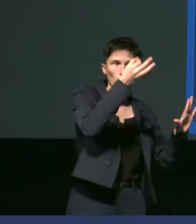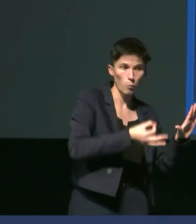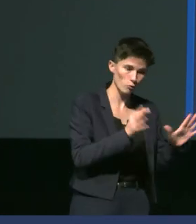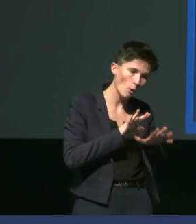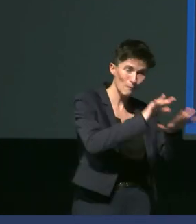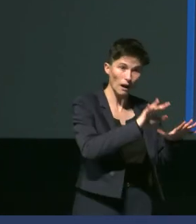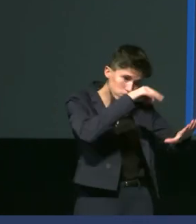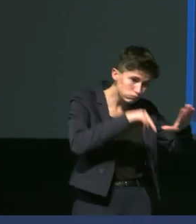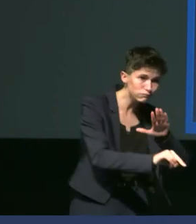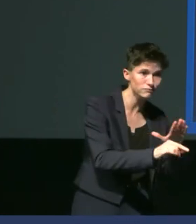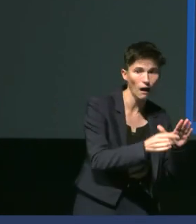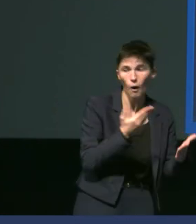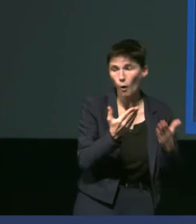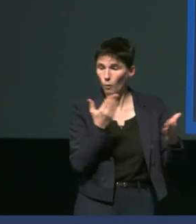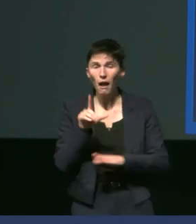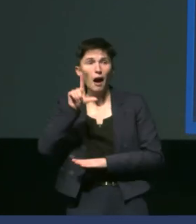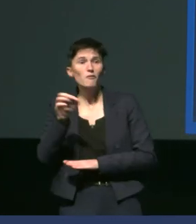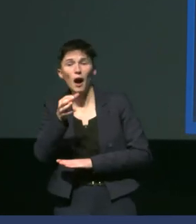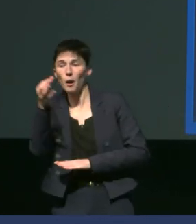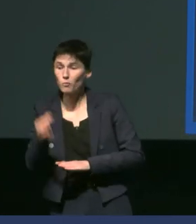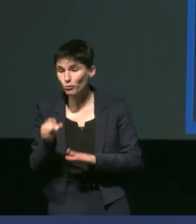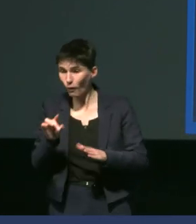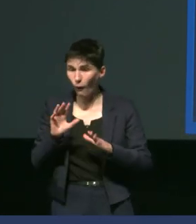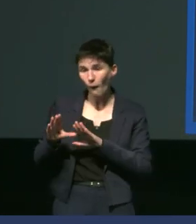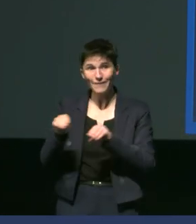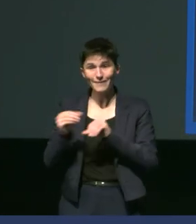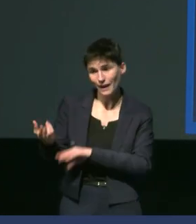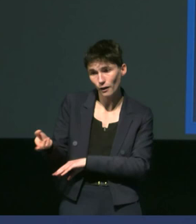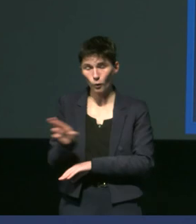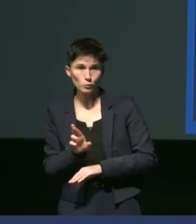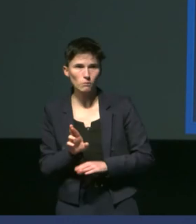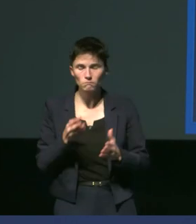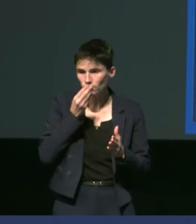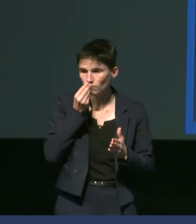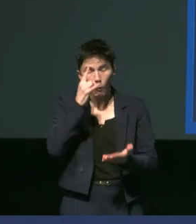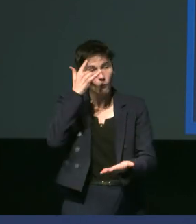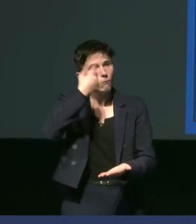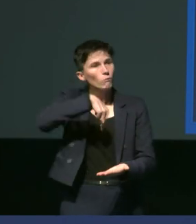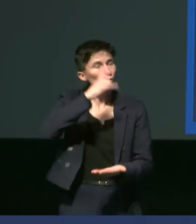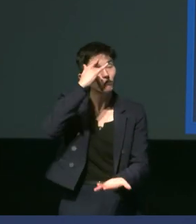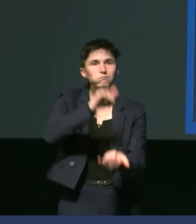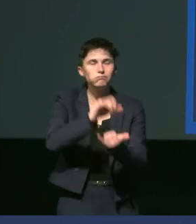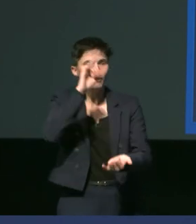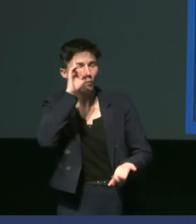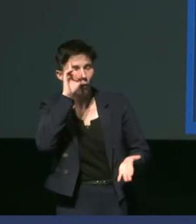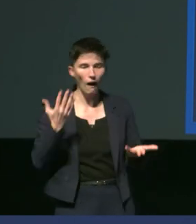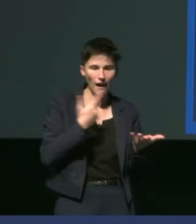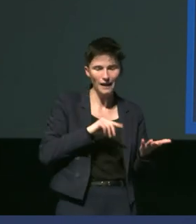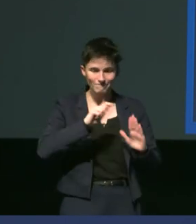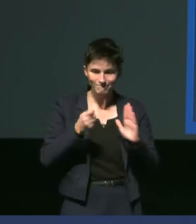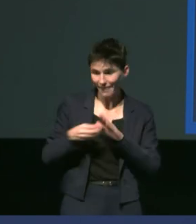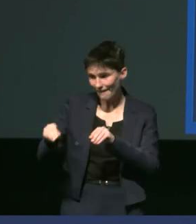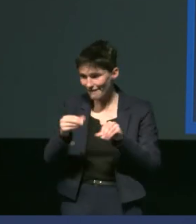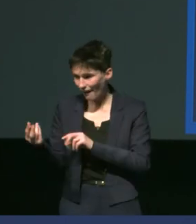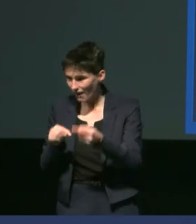terre on s'en rend pas forcément compte parce qu'en fait nous on est capable de les observer uniquement lorsqu'ils sont à terre c'est là où ils sont accessibles pour les étudier alors que le